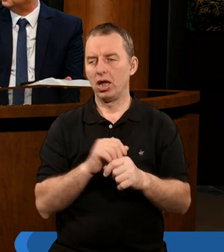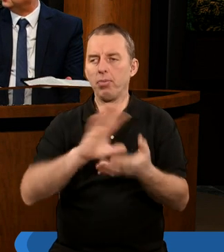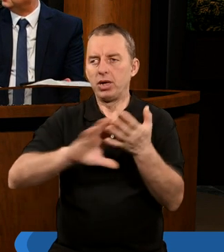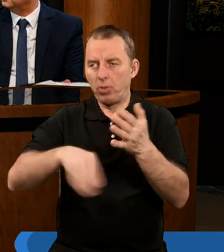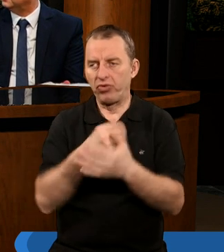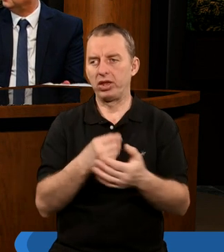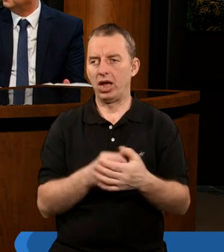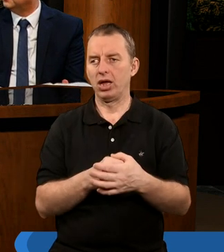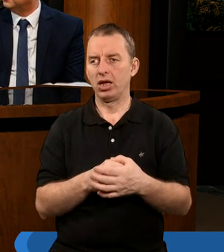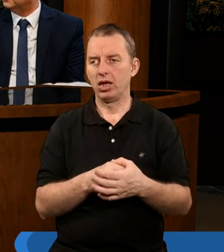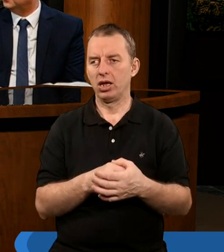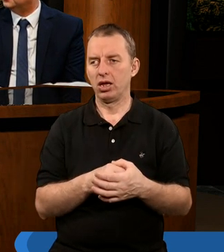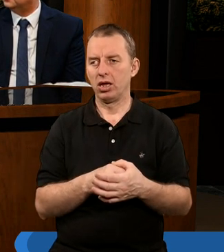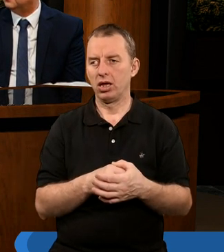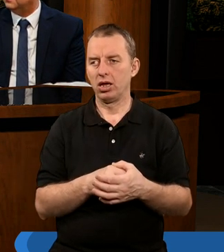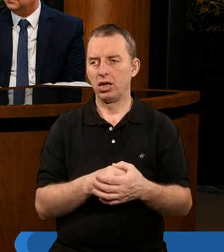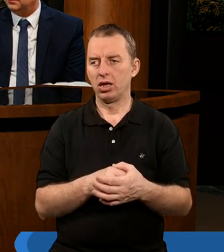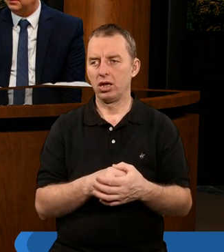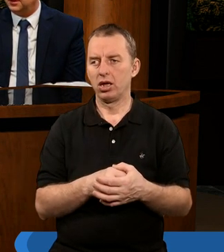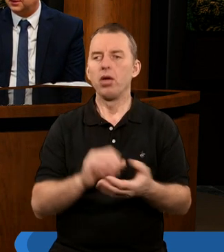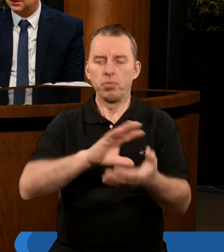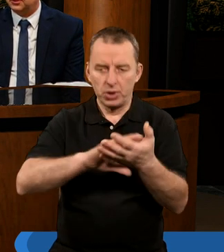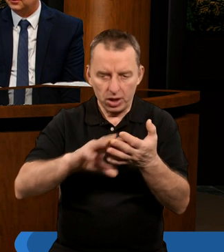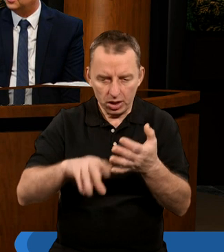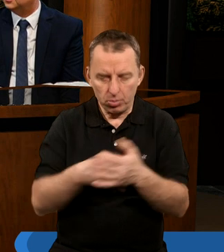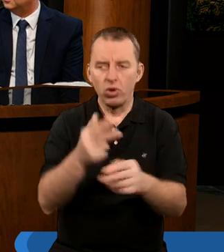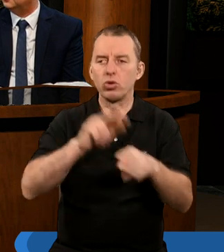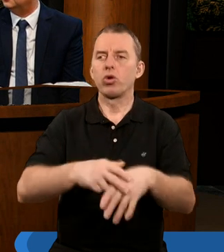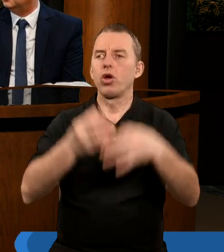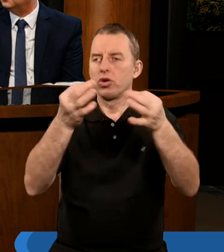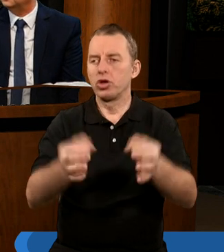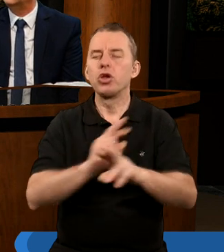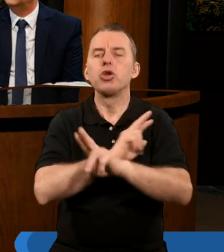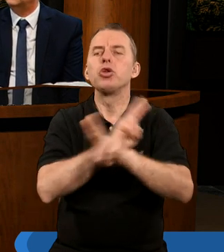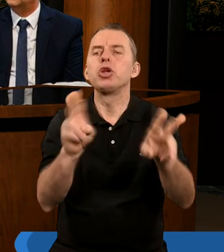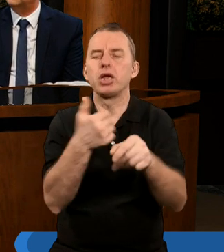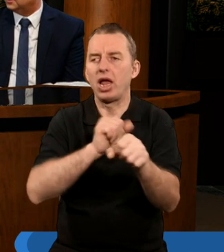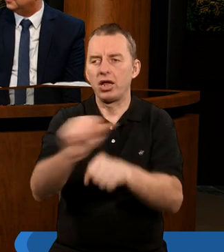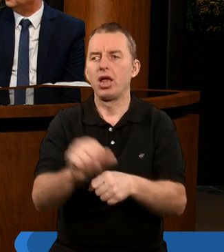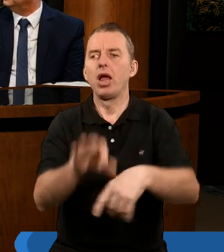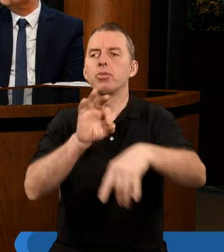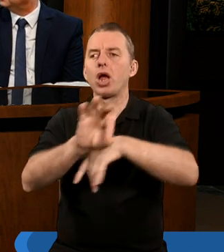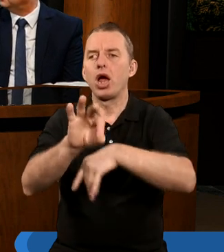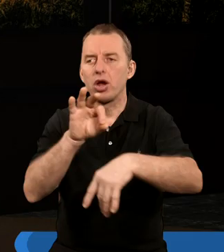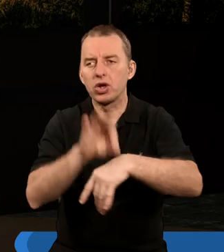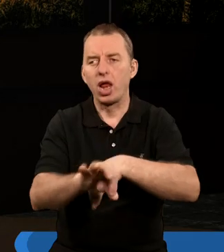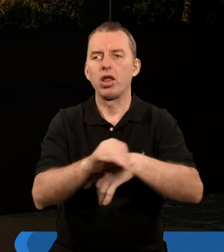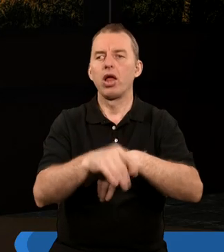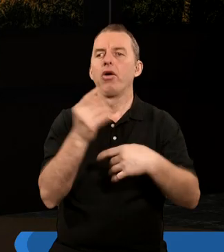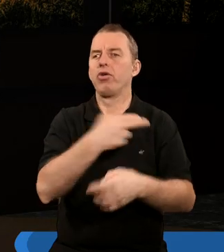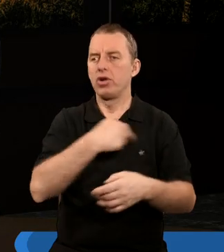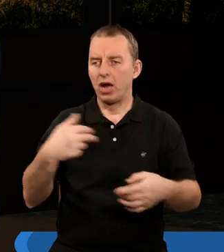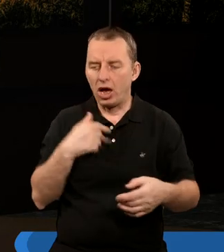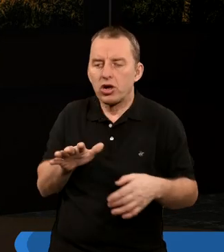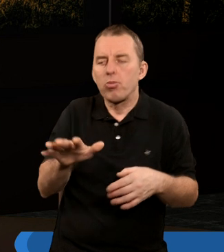Pismo Święte. To jest Biblia, za którą dzisiaj nikt nie prześladuje, przynajmniej w